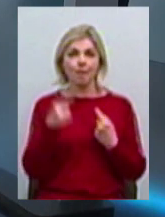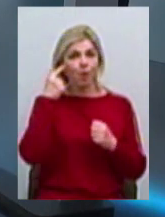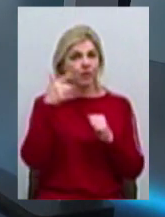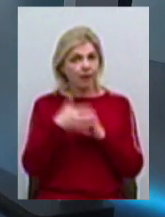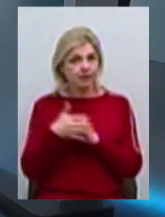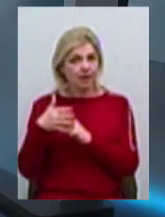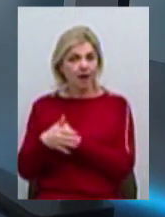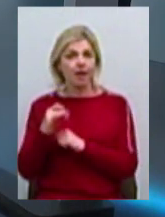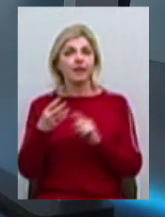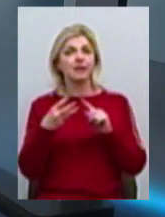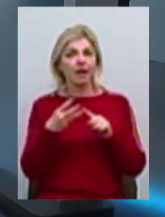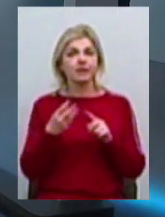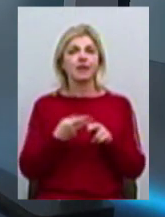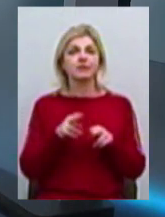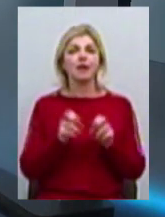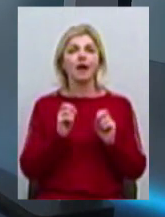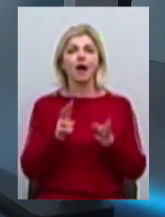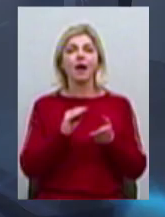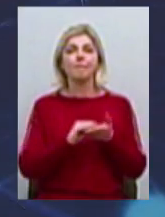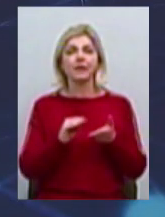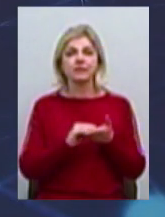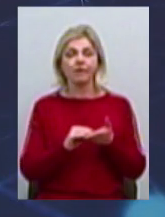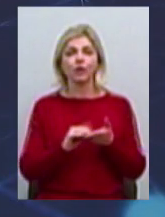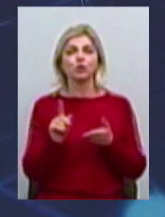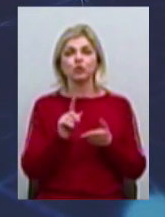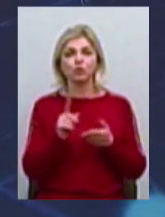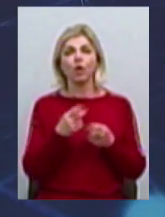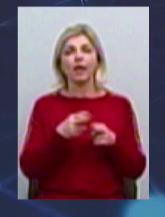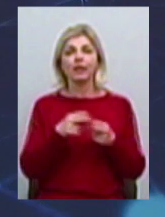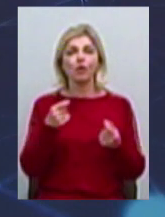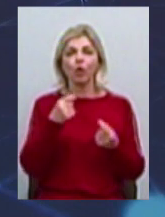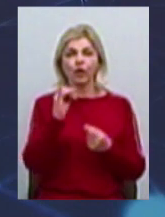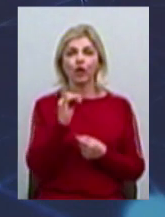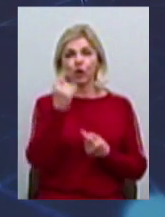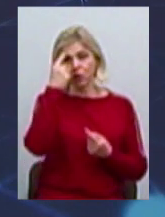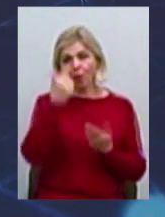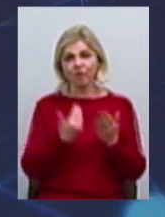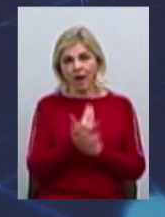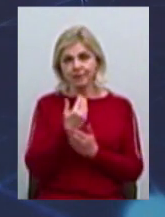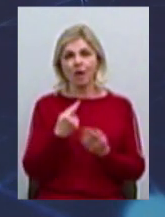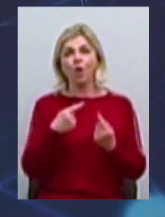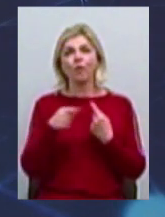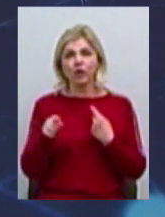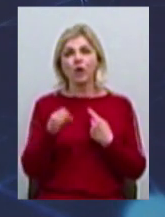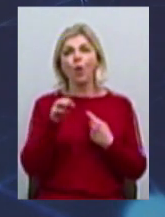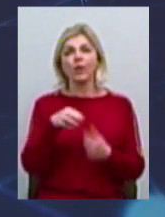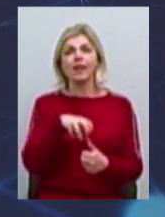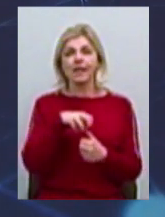третє – як писав Стів Джоб, що інновація відрізняє лідера від нас доганяючого.